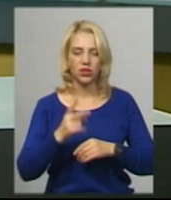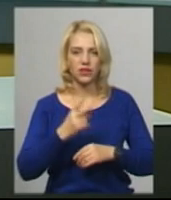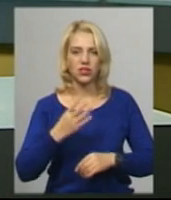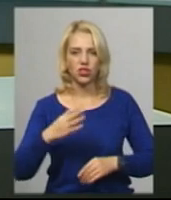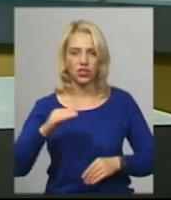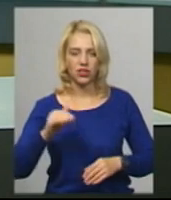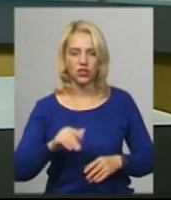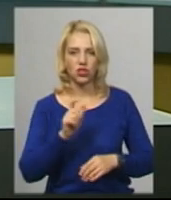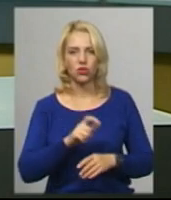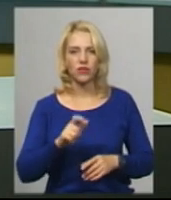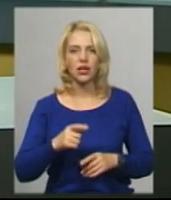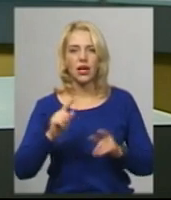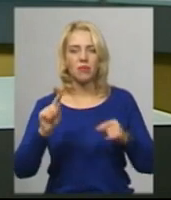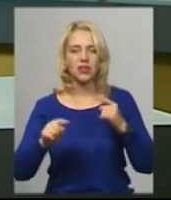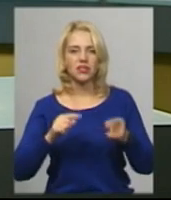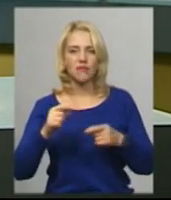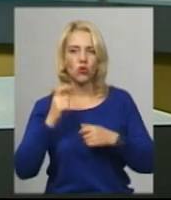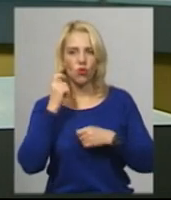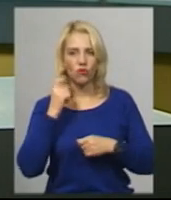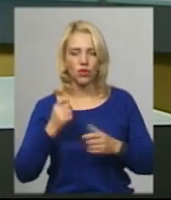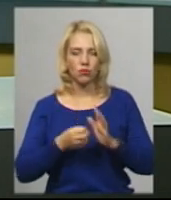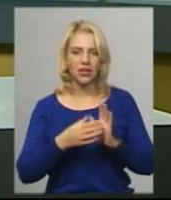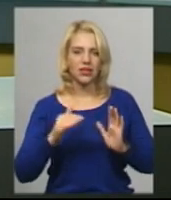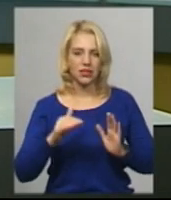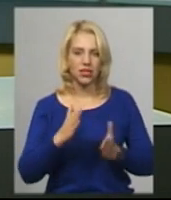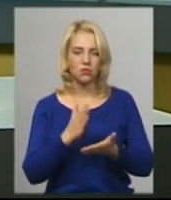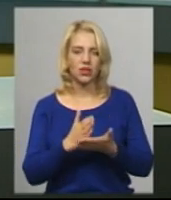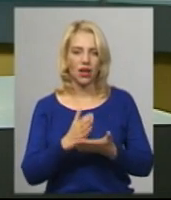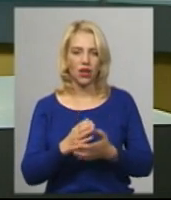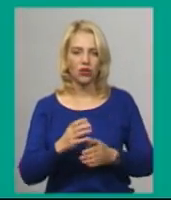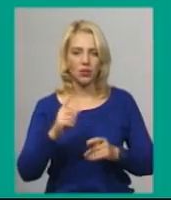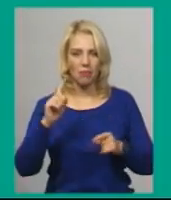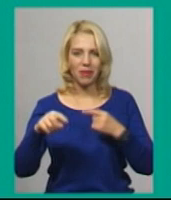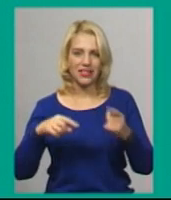тисячі чоловіків призовного віку, з яких 15 тисяч підлягатиме призову.